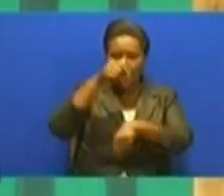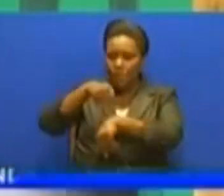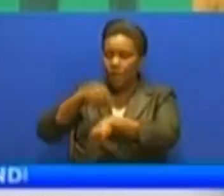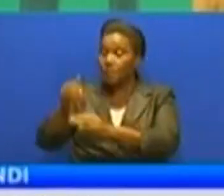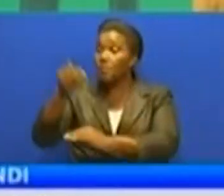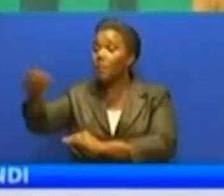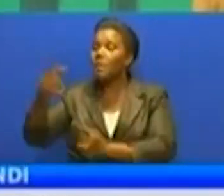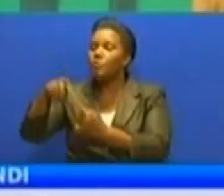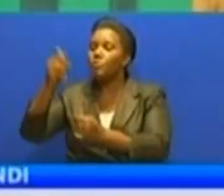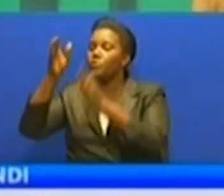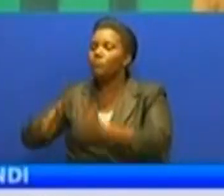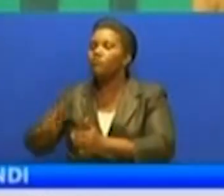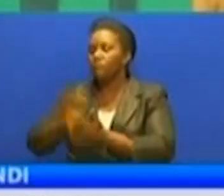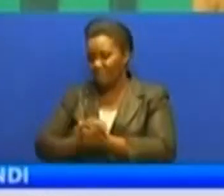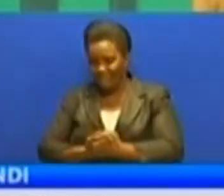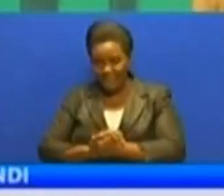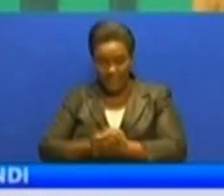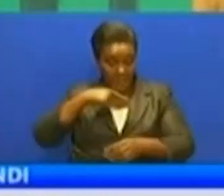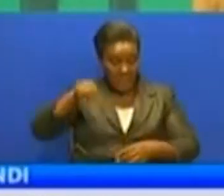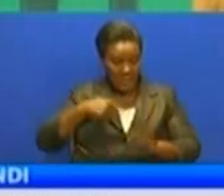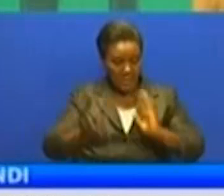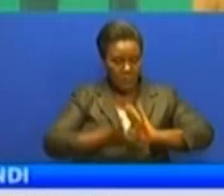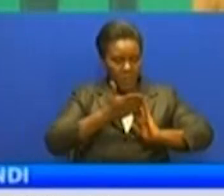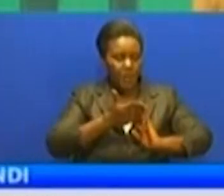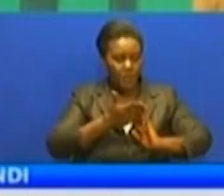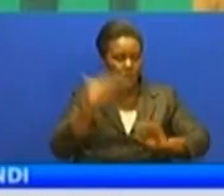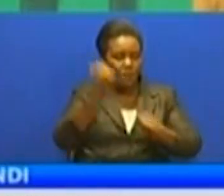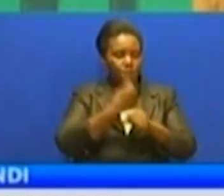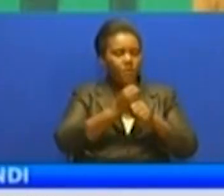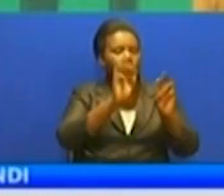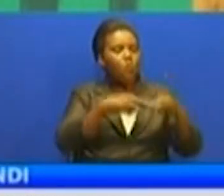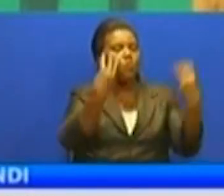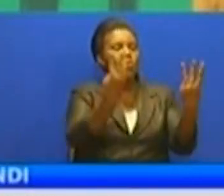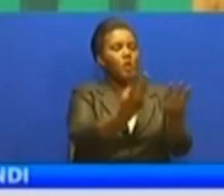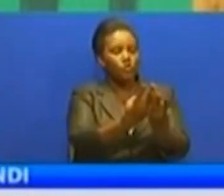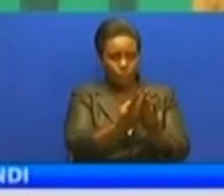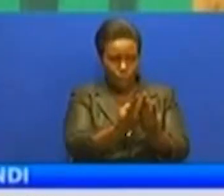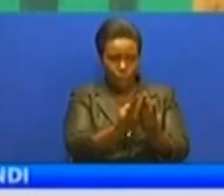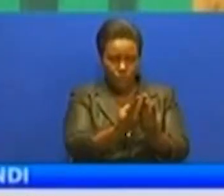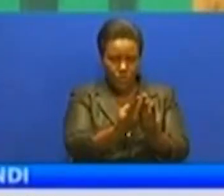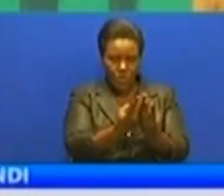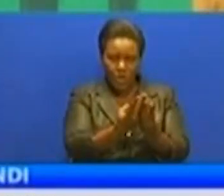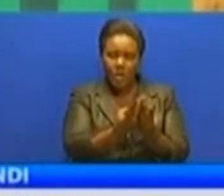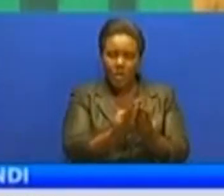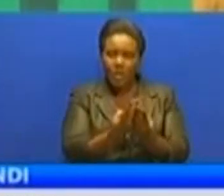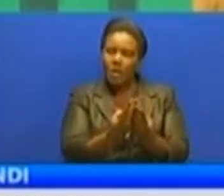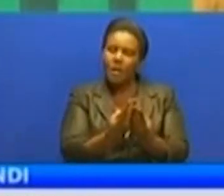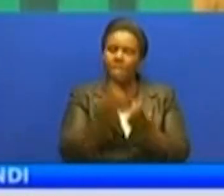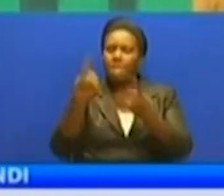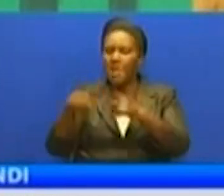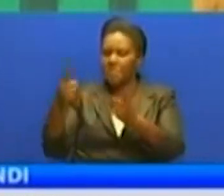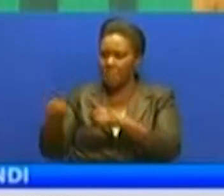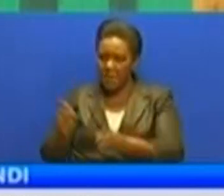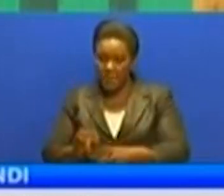bada ya uchaguzi mkuu. Tayari tumeanza kufanya washa na wadau kutoka sekta mbalimbali na